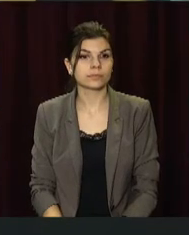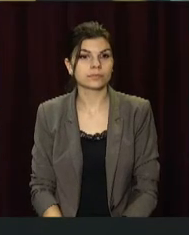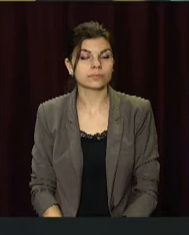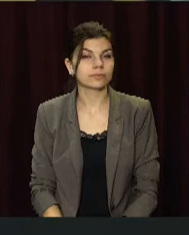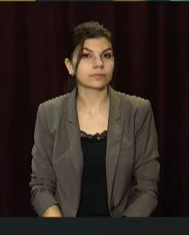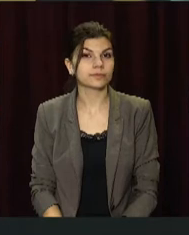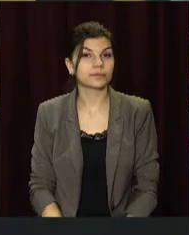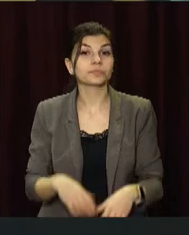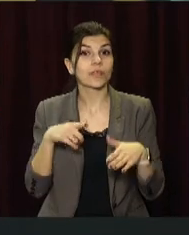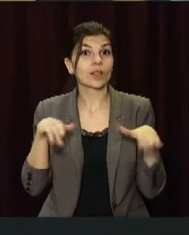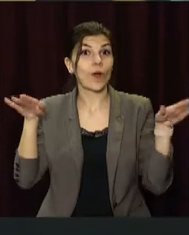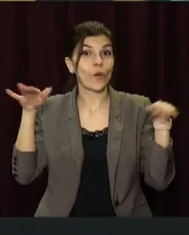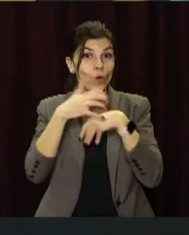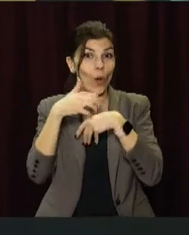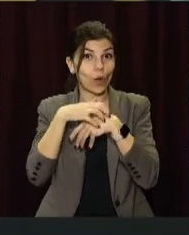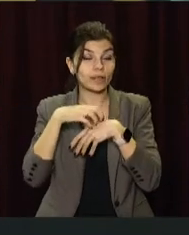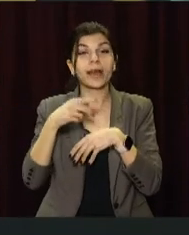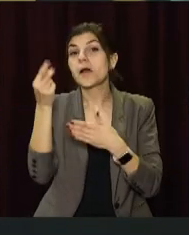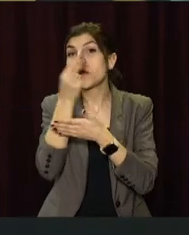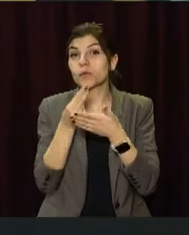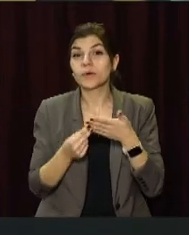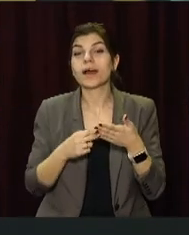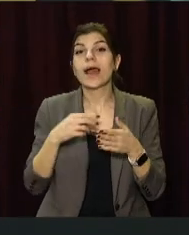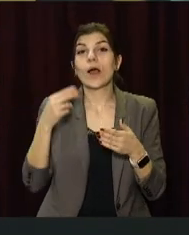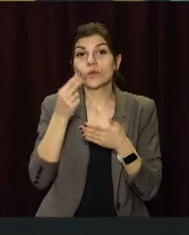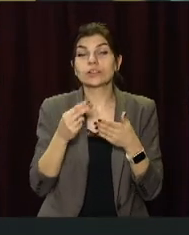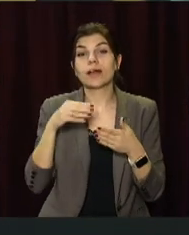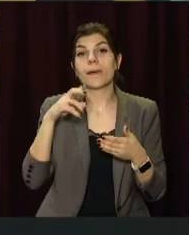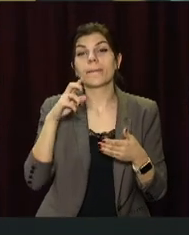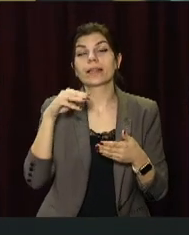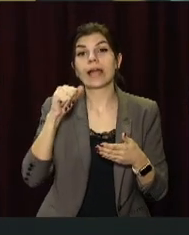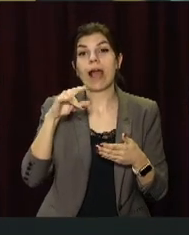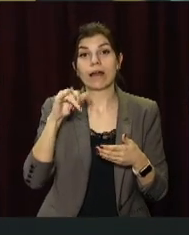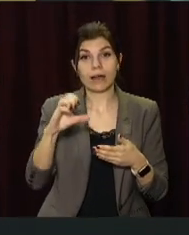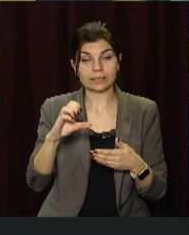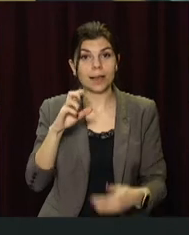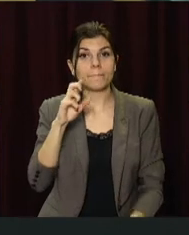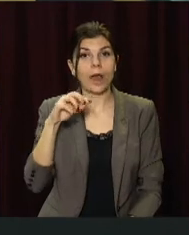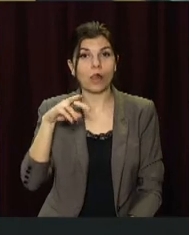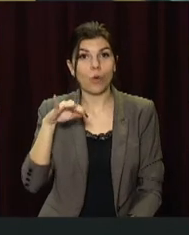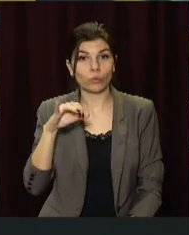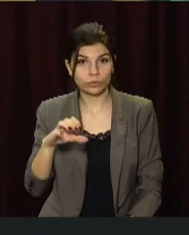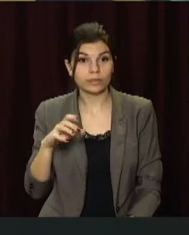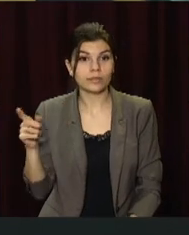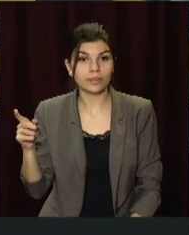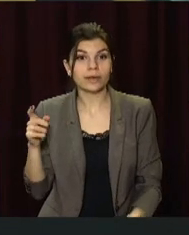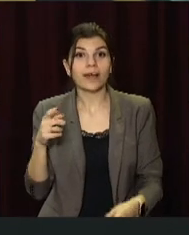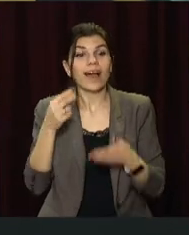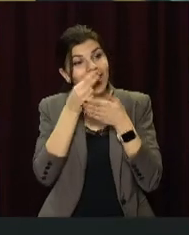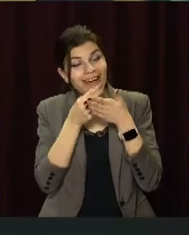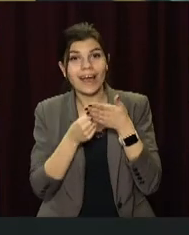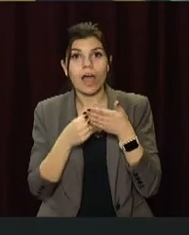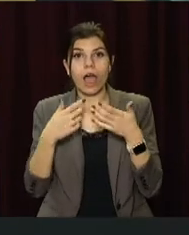Летючі коти. Дніпровський художник Тарас Білуус написав картину після того, як йому на автомобілю пав кіт.